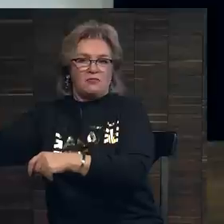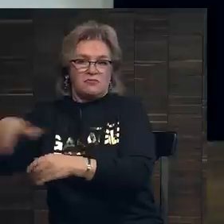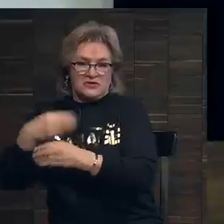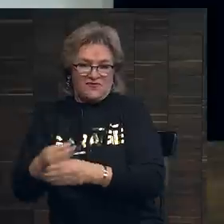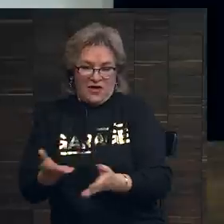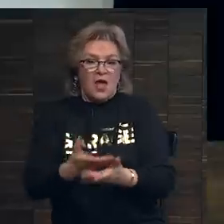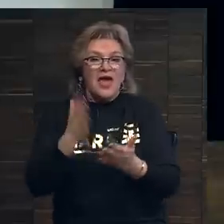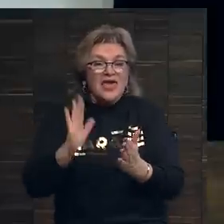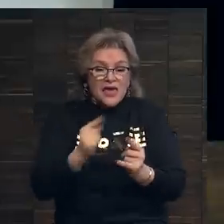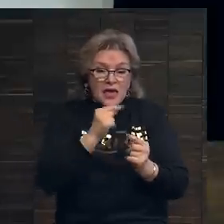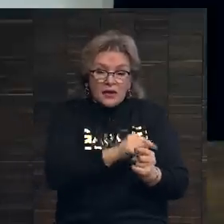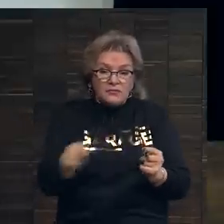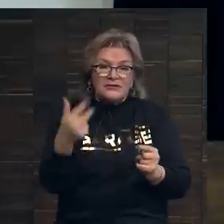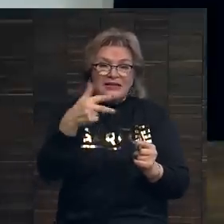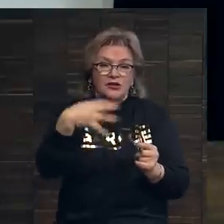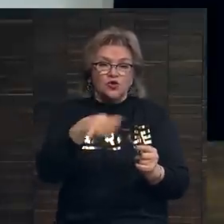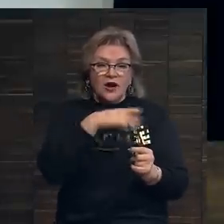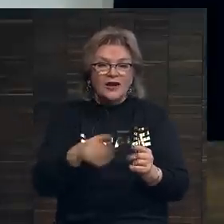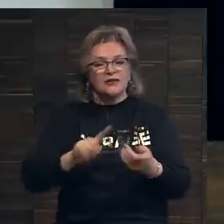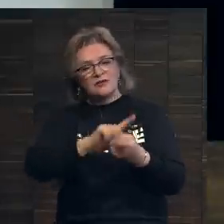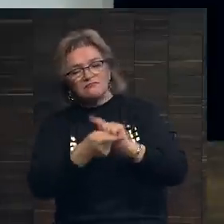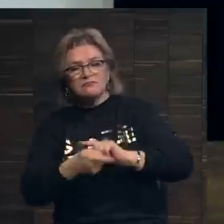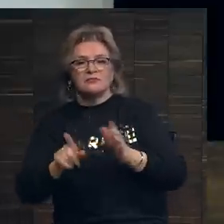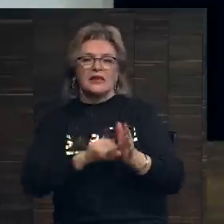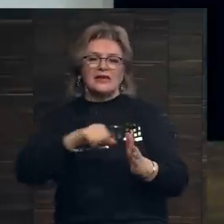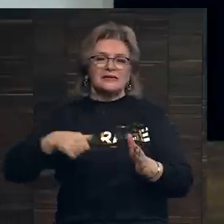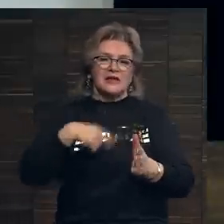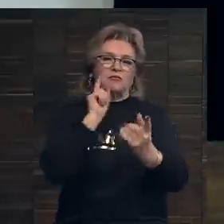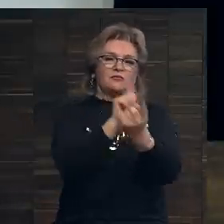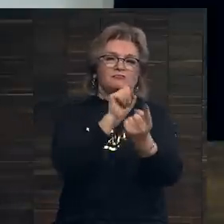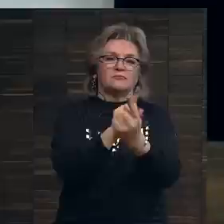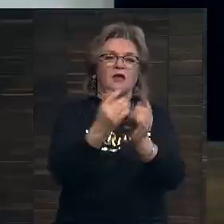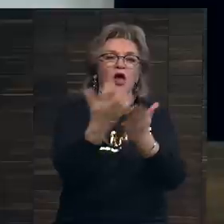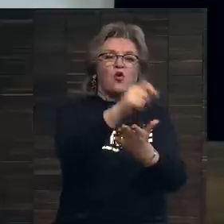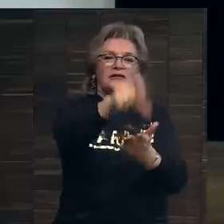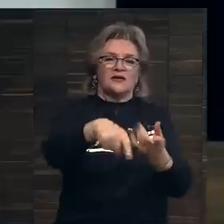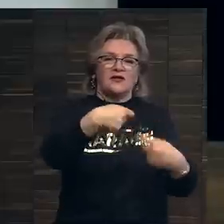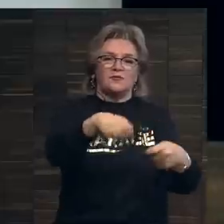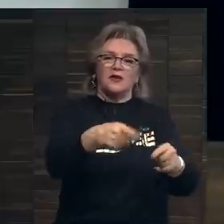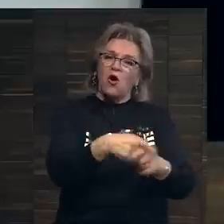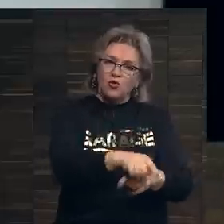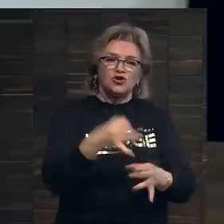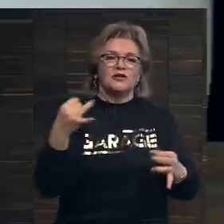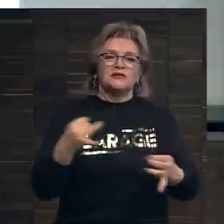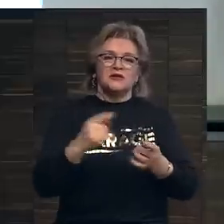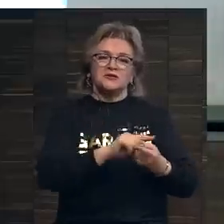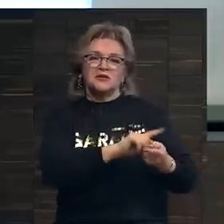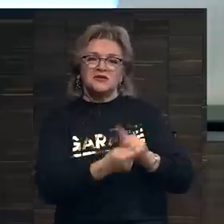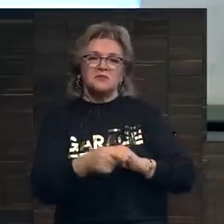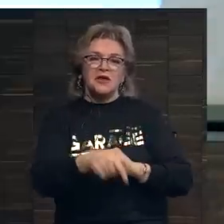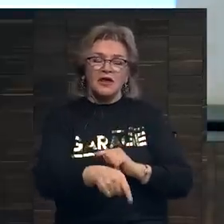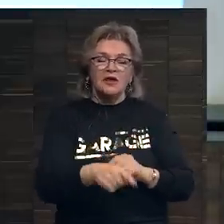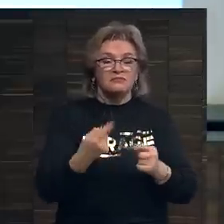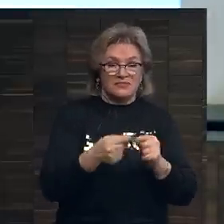И только последние 30-40 лет он стал торговать, так сказать, в розницу коллекционерам. И это очень интересное изменение.